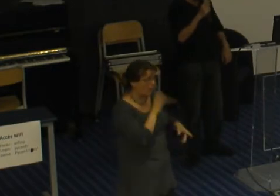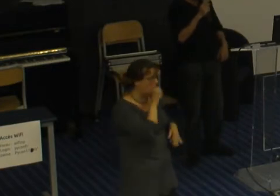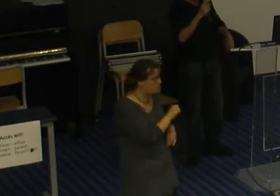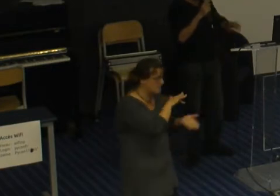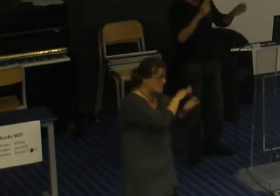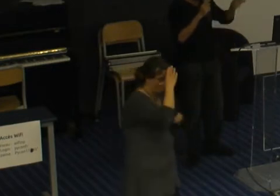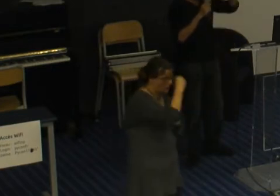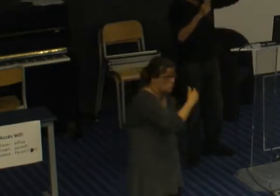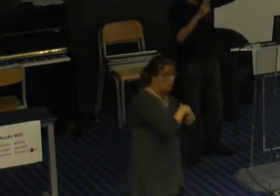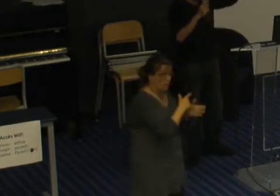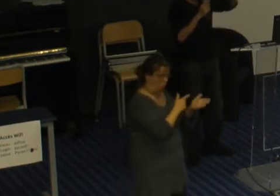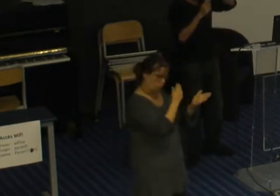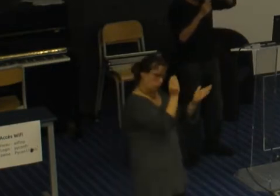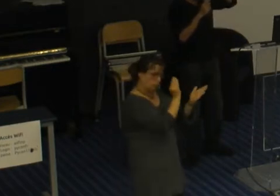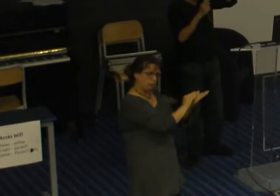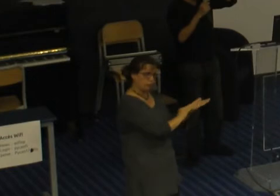professionnels et tout, alors que